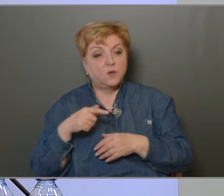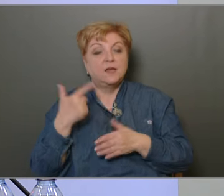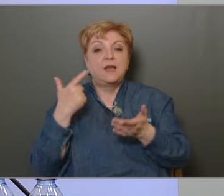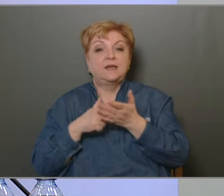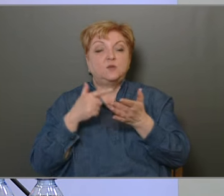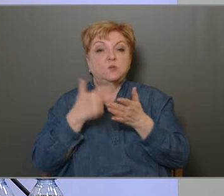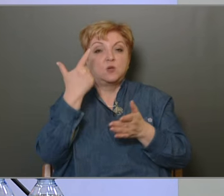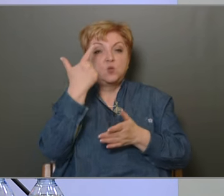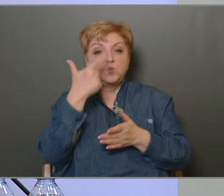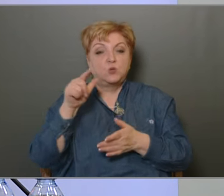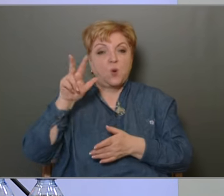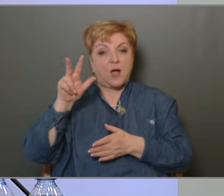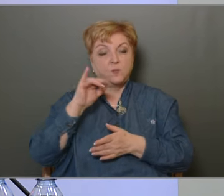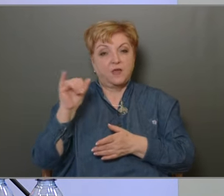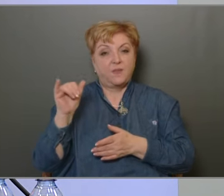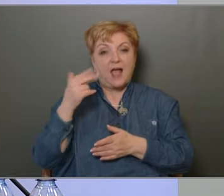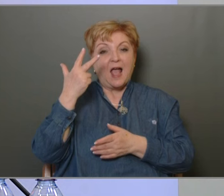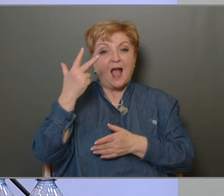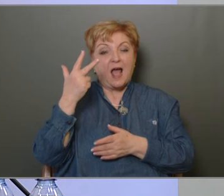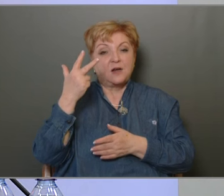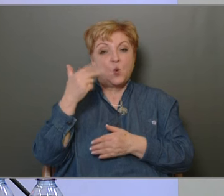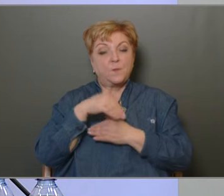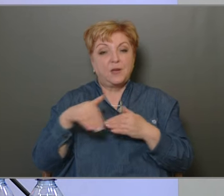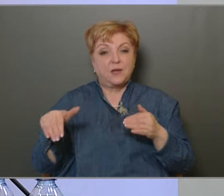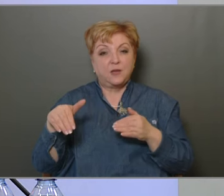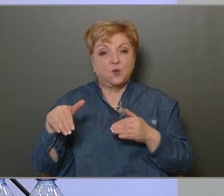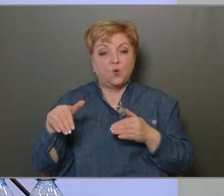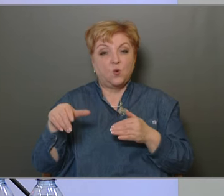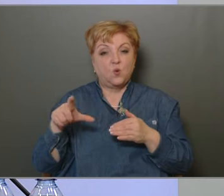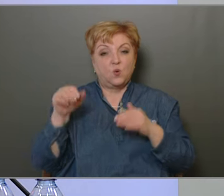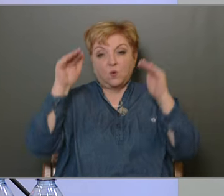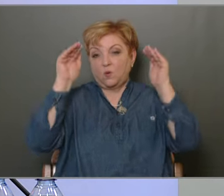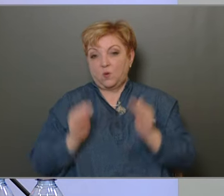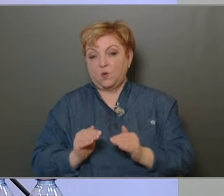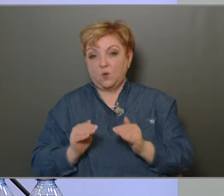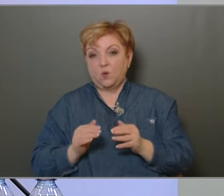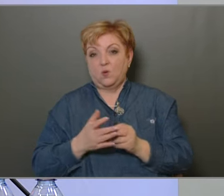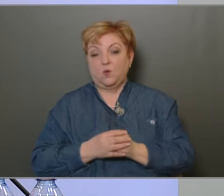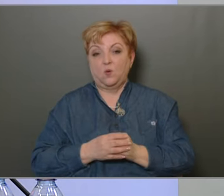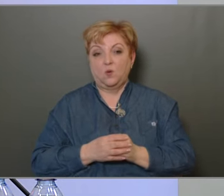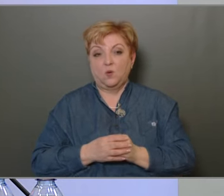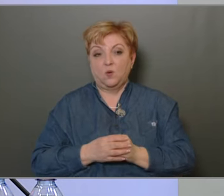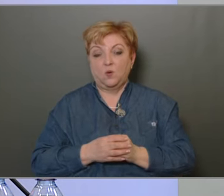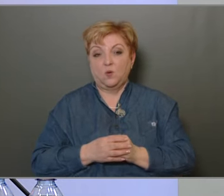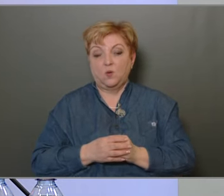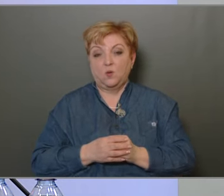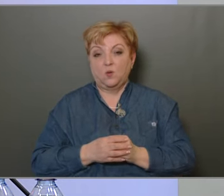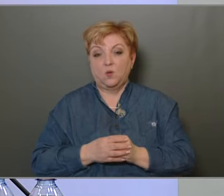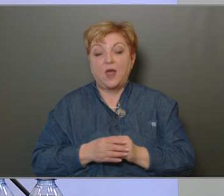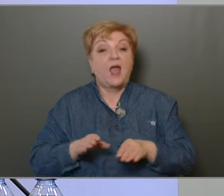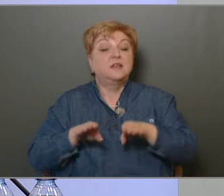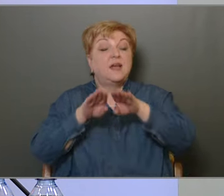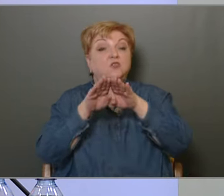2023-ban 3 millió 264 ezer forintra csökkent, iszonyatos mértékben. A